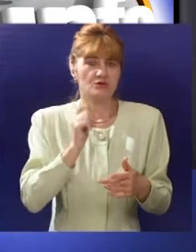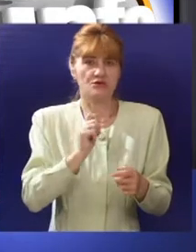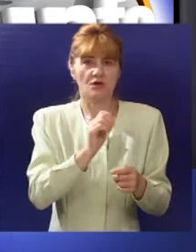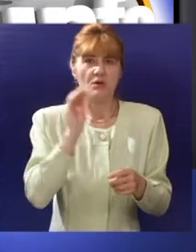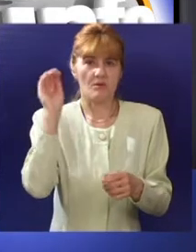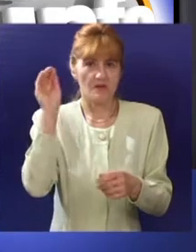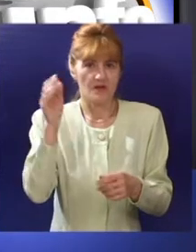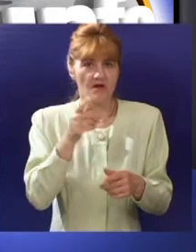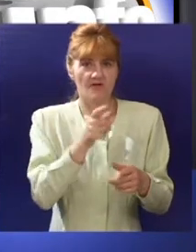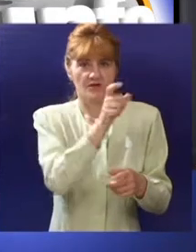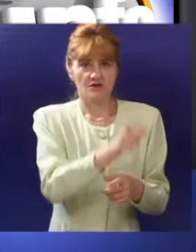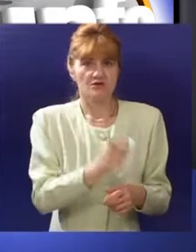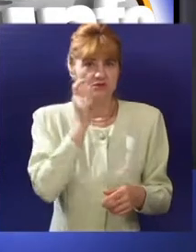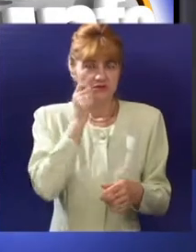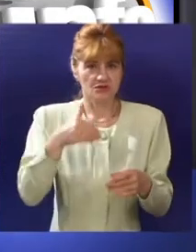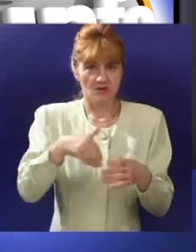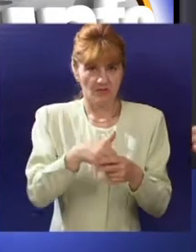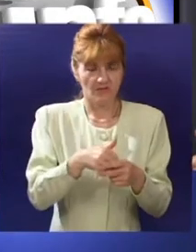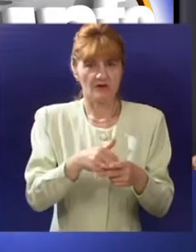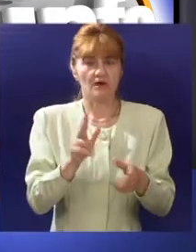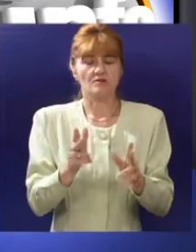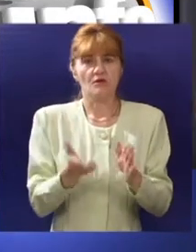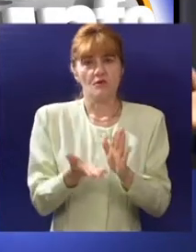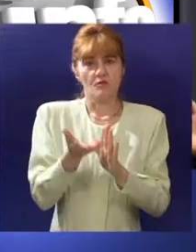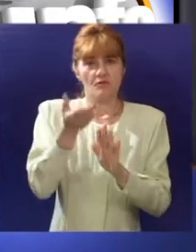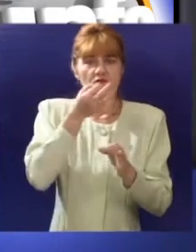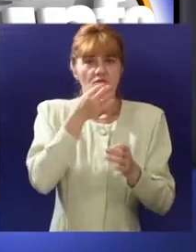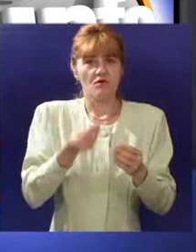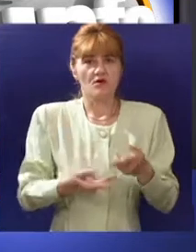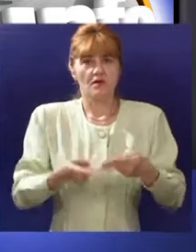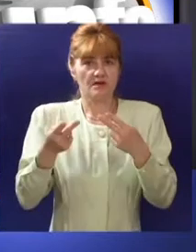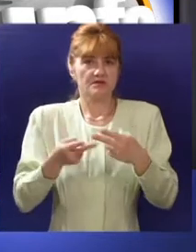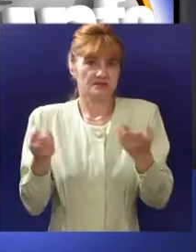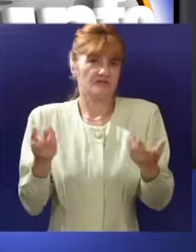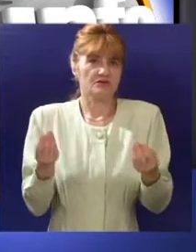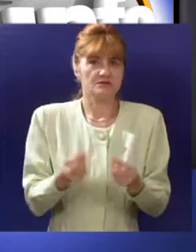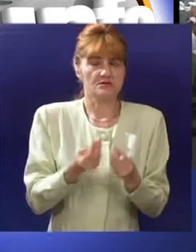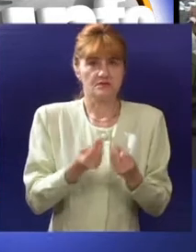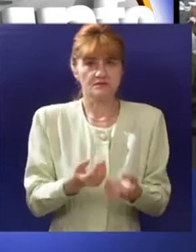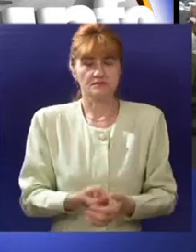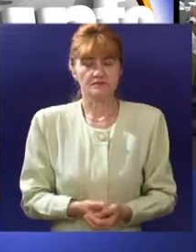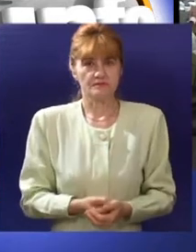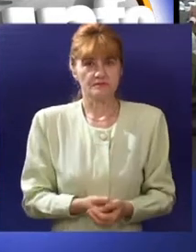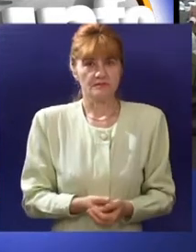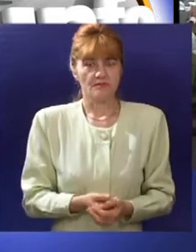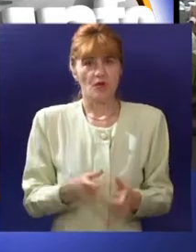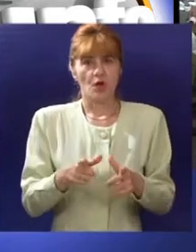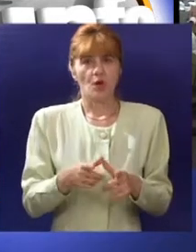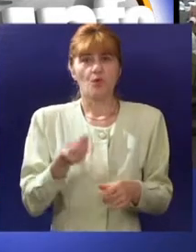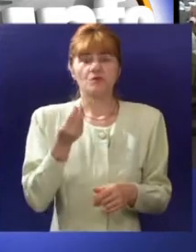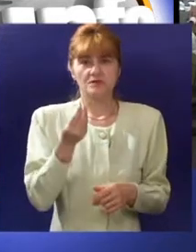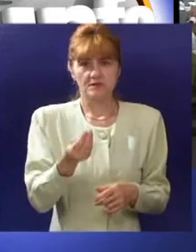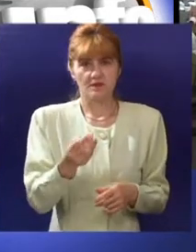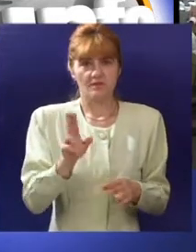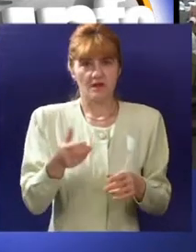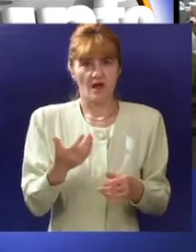energiju usmere na osnovnu aktivnost kako bi povećavali proizvodnju, izvoz ili šta god da rade. Poslodavci u